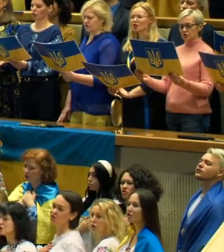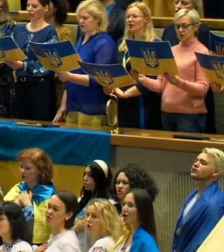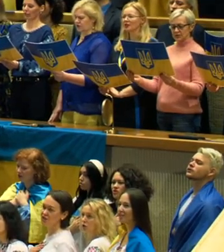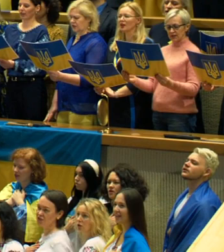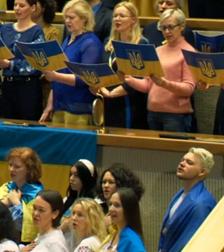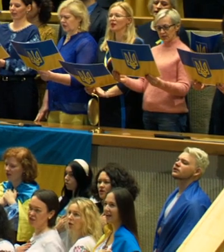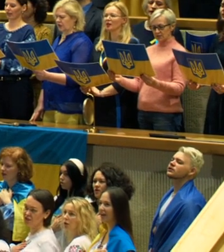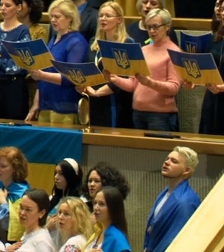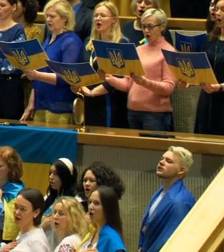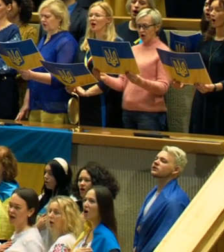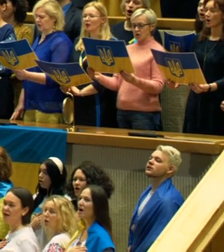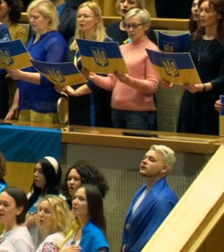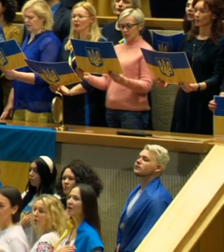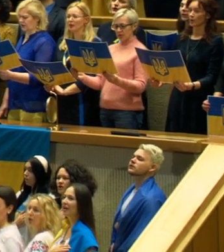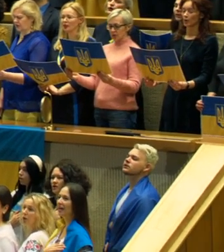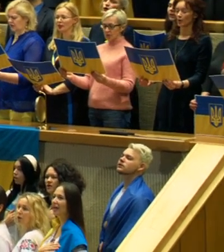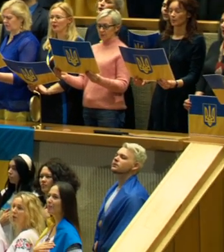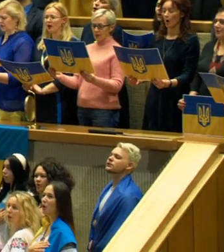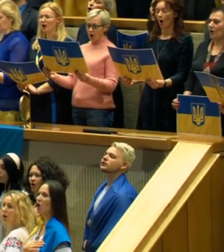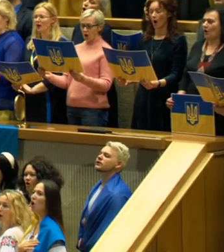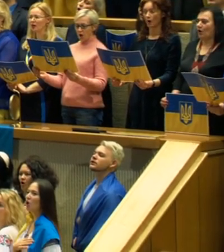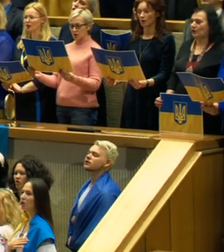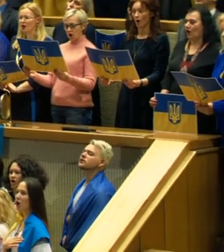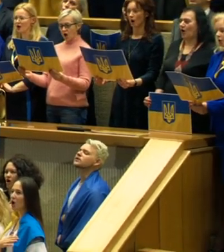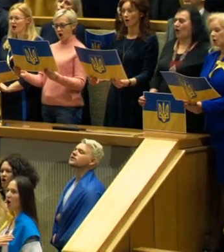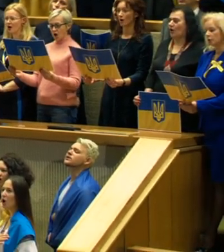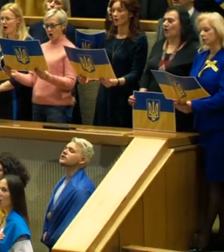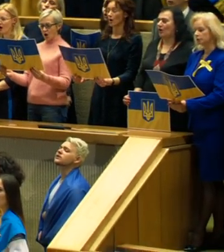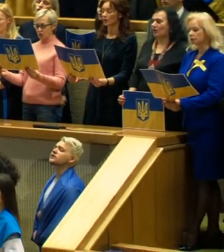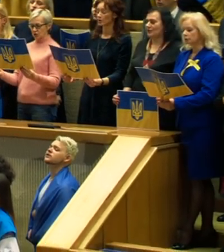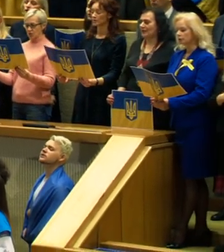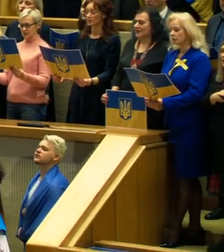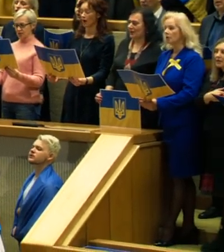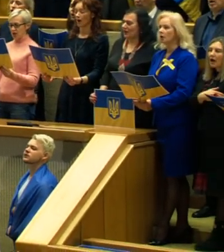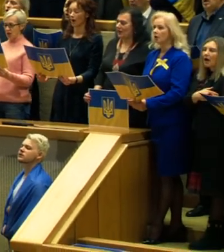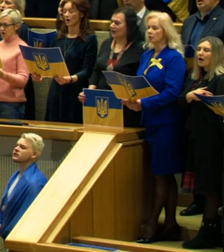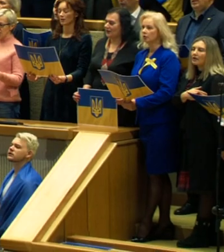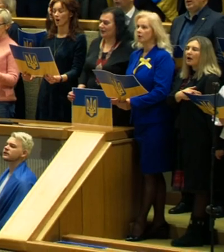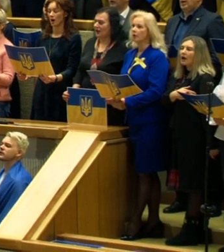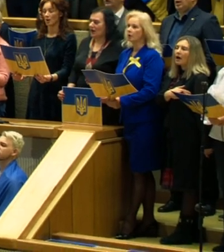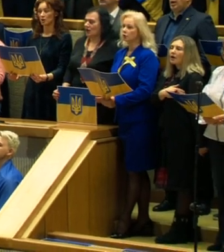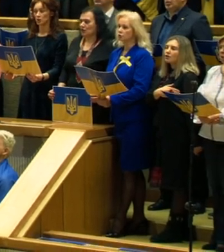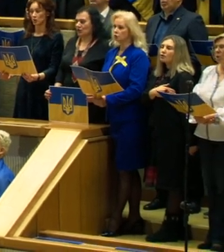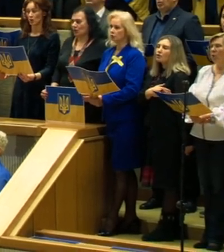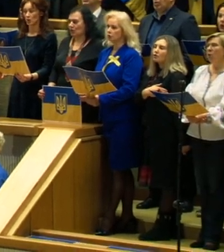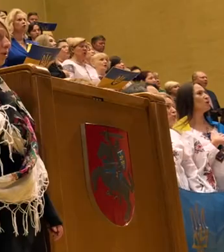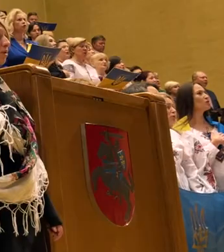Sėmo bendruomenė pabrėžė, kartu